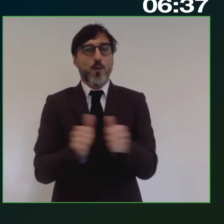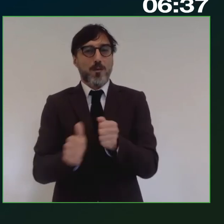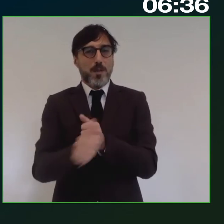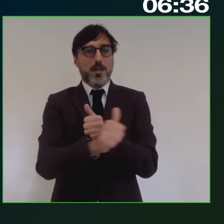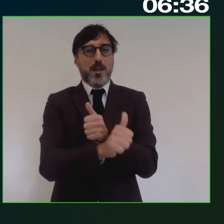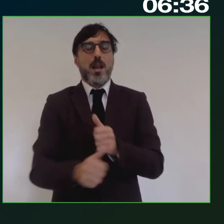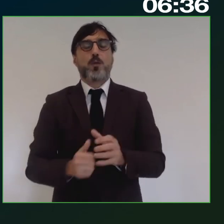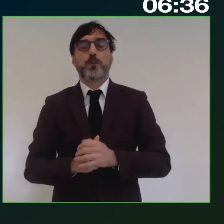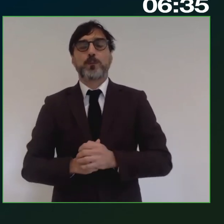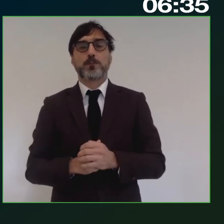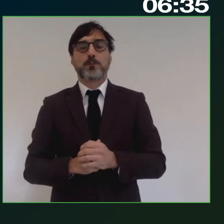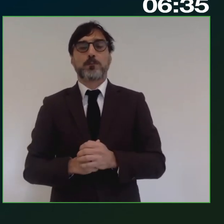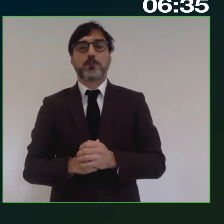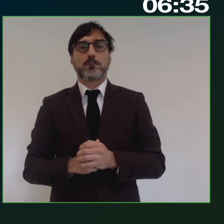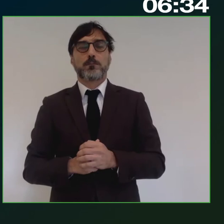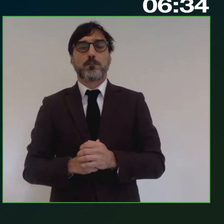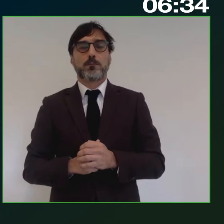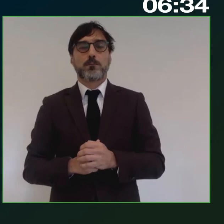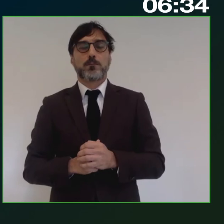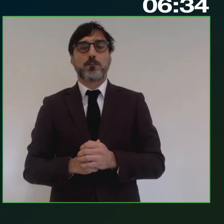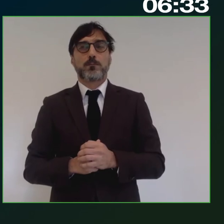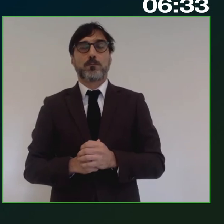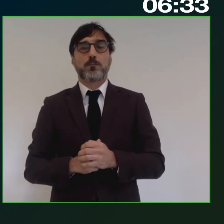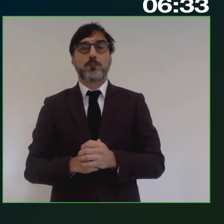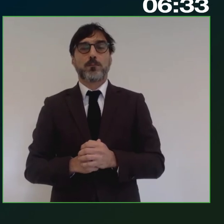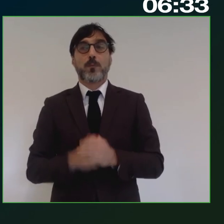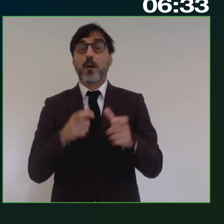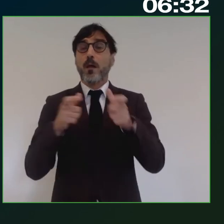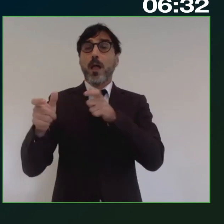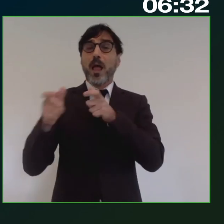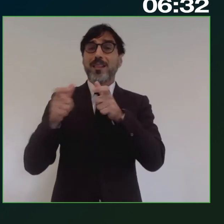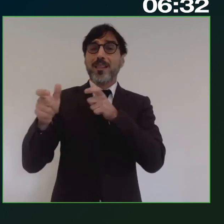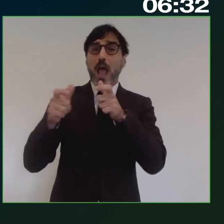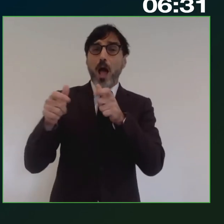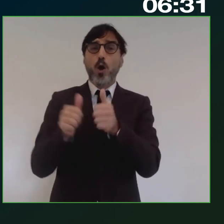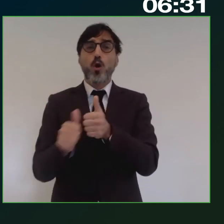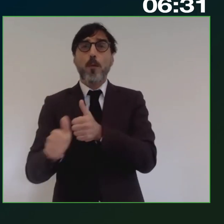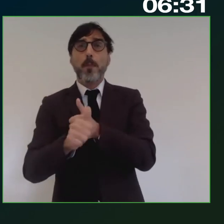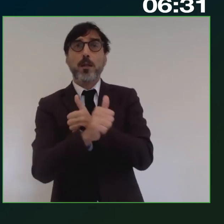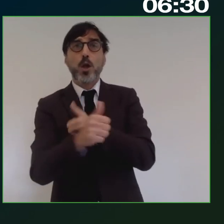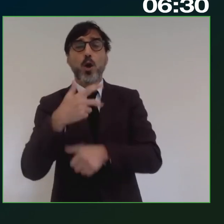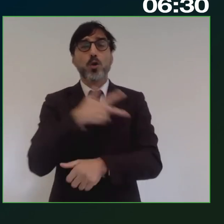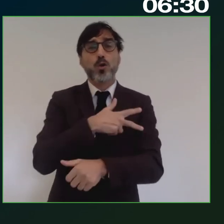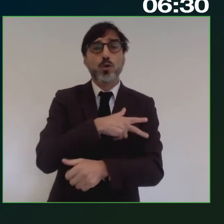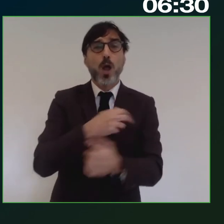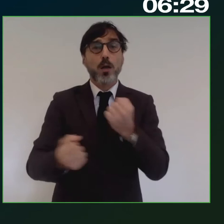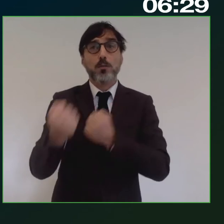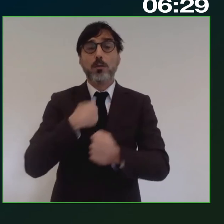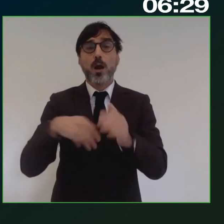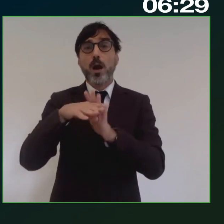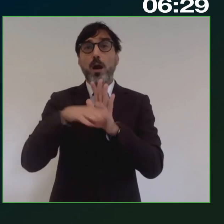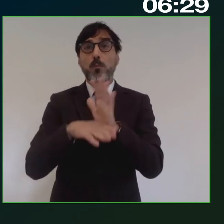Intanto bisogna dire subito che il coinvolgimento e il dialogo partenariato economico e sociale a definizione dei programmi